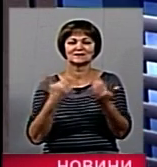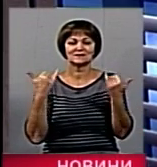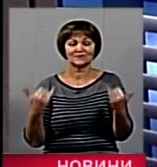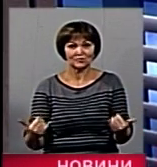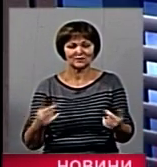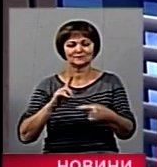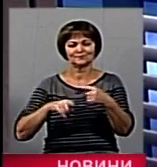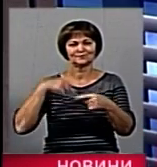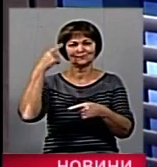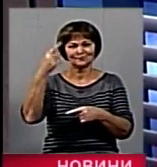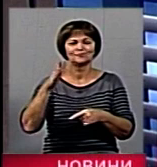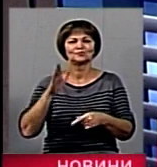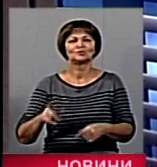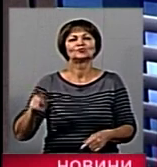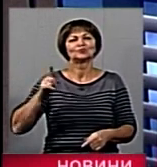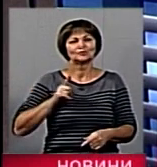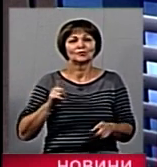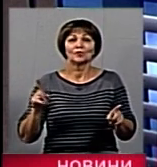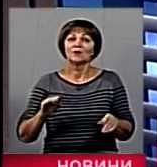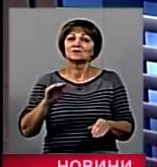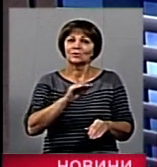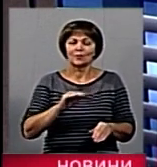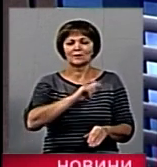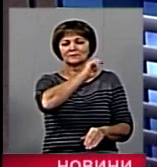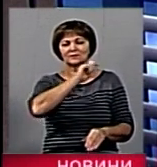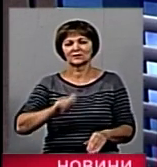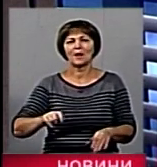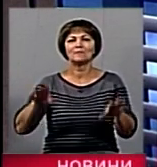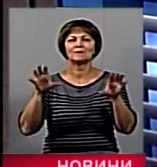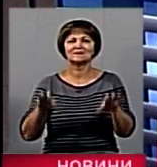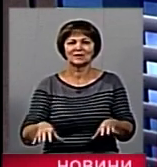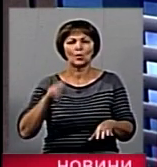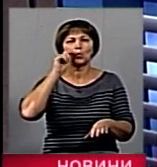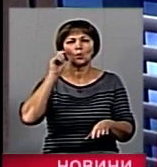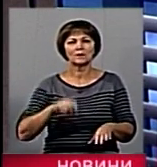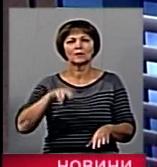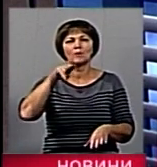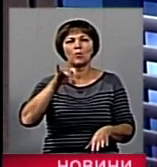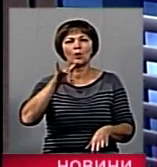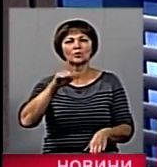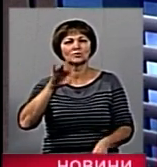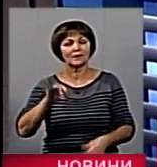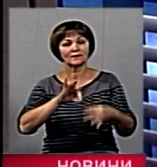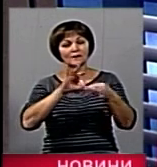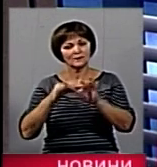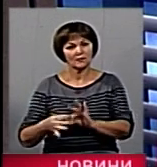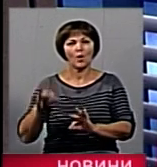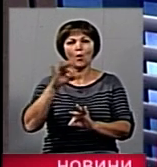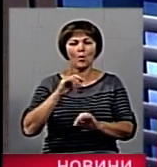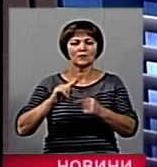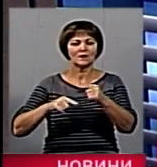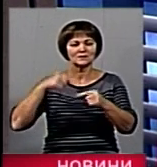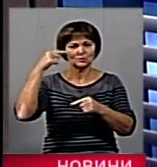-поміж подій наступного дня завтра очікуємо, що Житомир відвідає президент України Петро Порошенко. Але детальніше про це все у